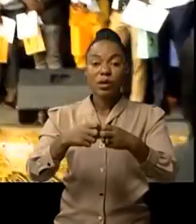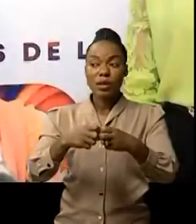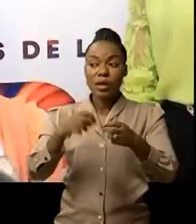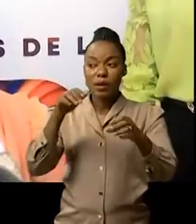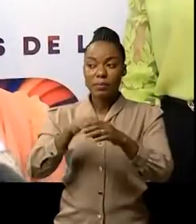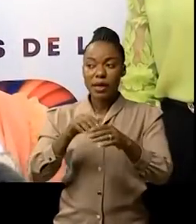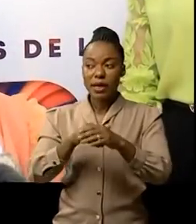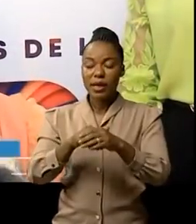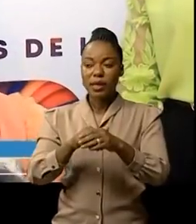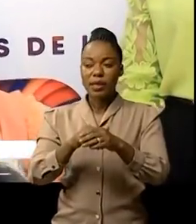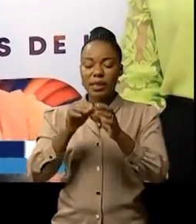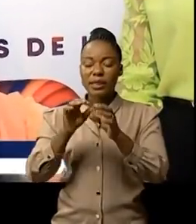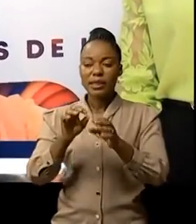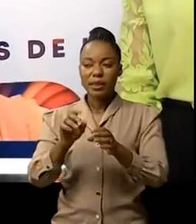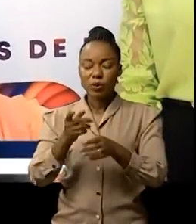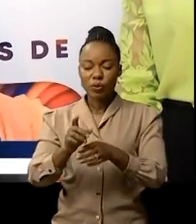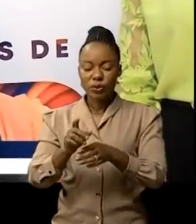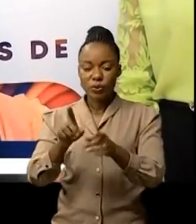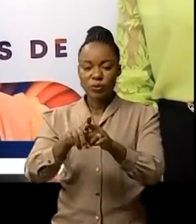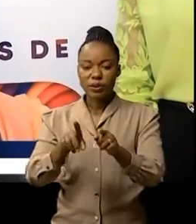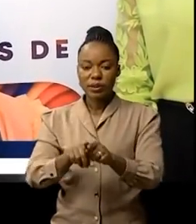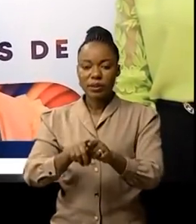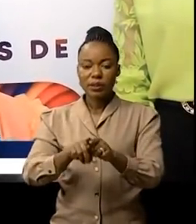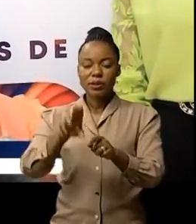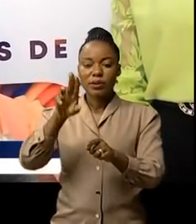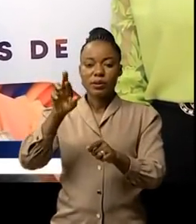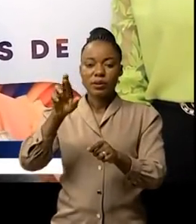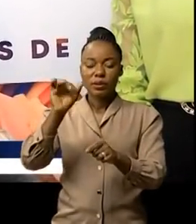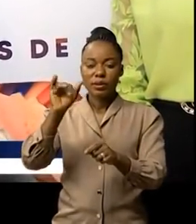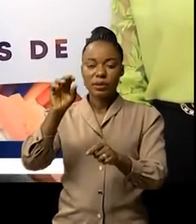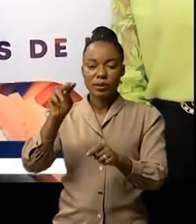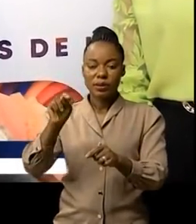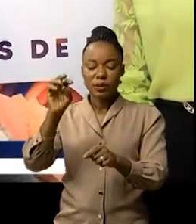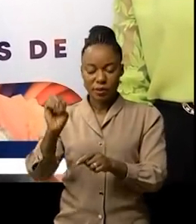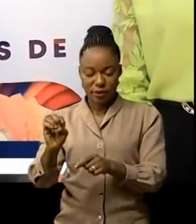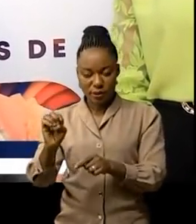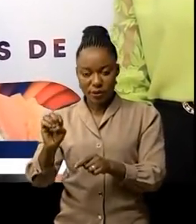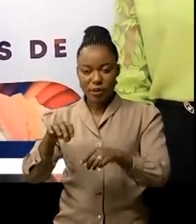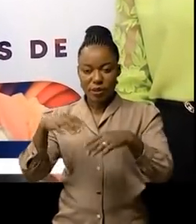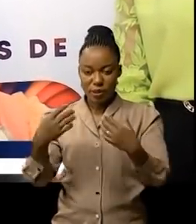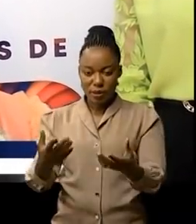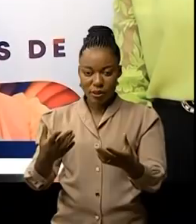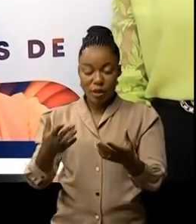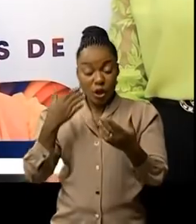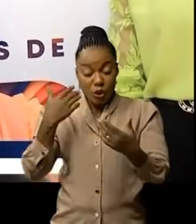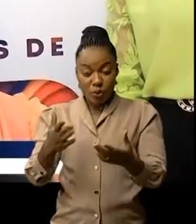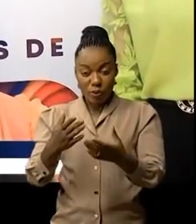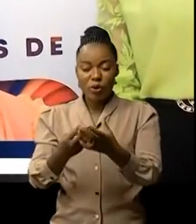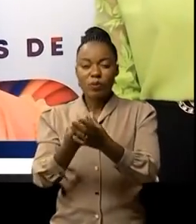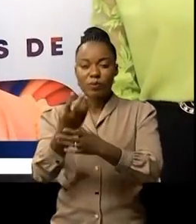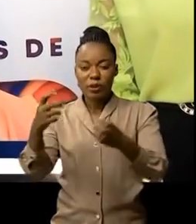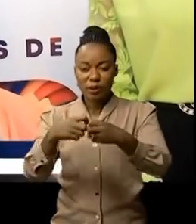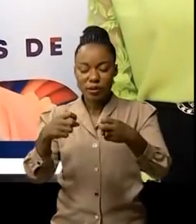projet c'est de mettre en place les systèmes de l'extraction et de production de l'énergie électrique à base d'urine Je voulais juste